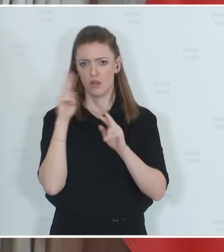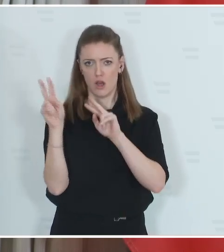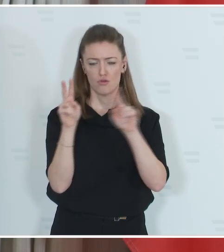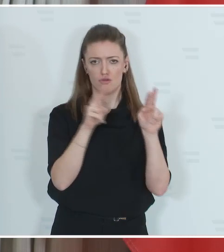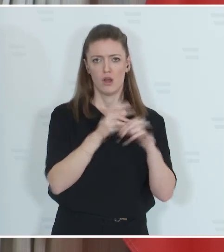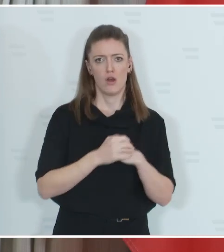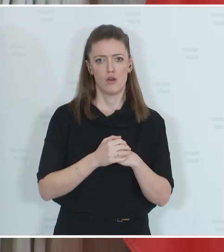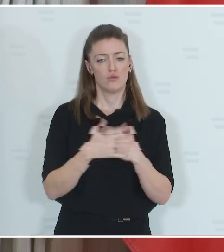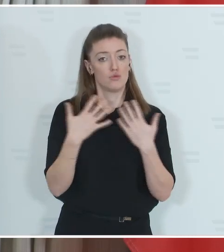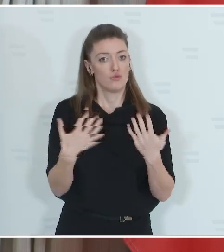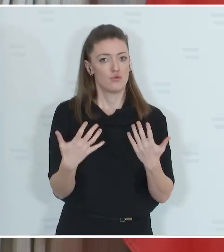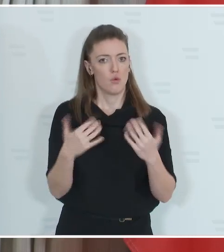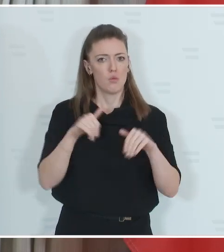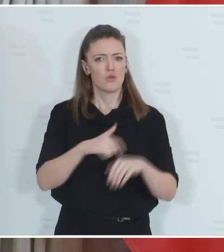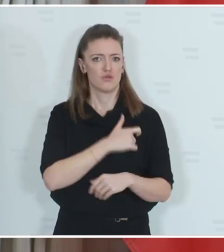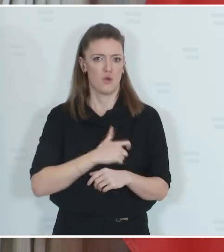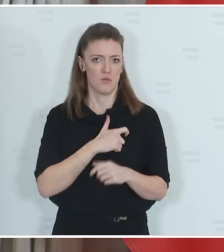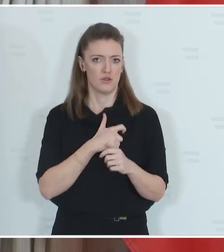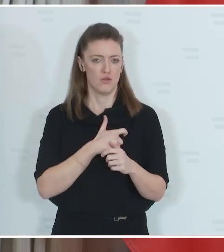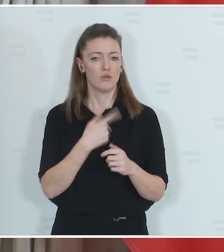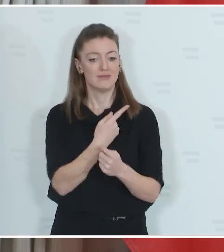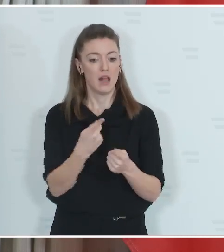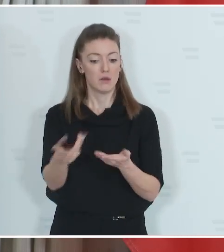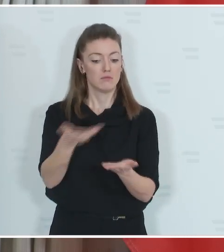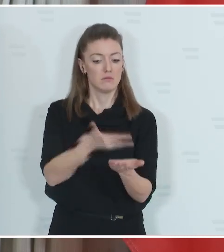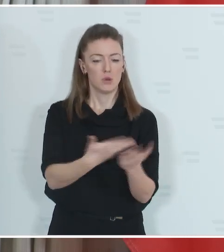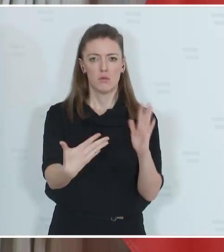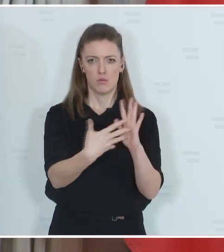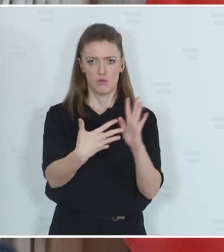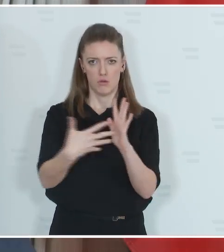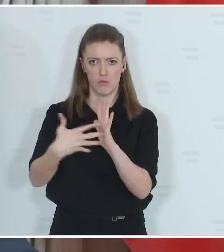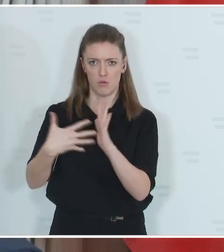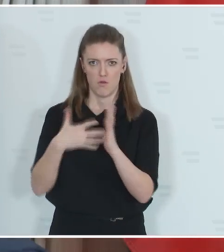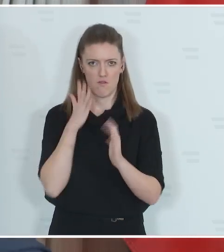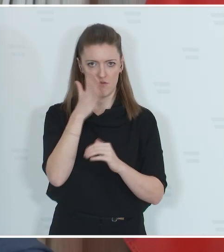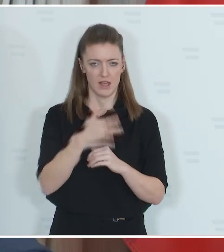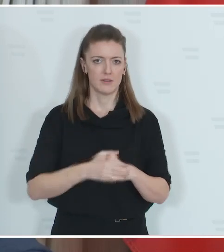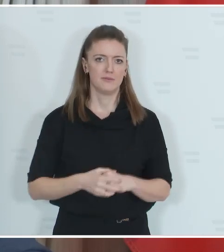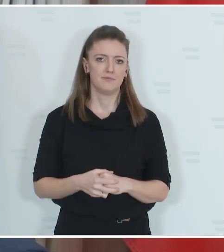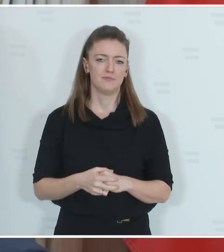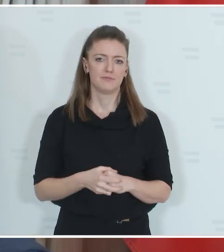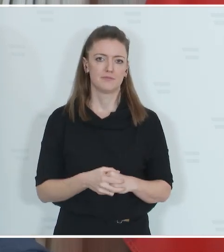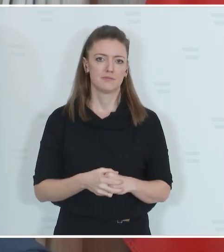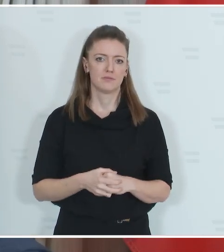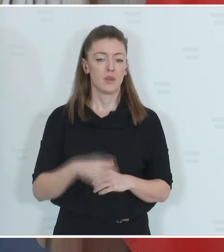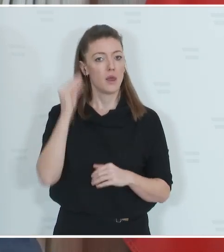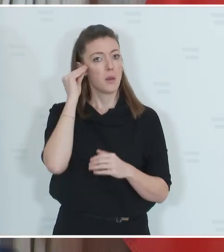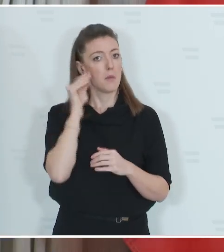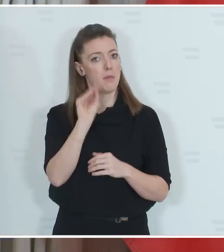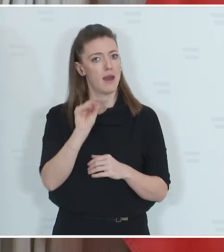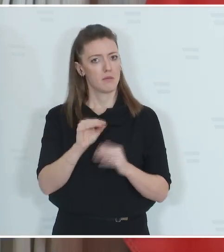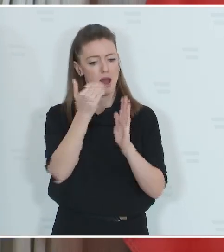Die müssen nämlich der Kommission zur Prüfung vorgelegt werden. Wenn die Merkmale